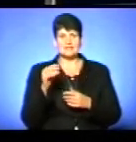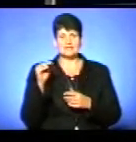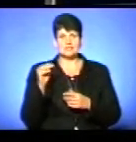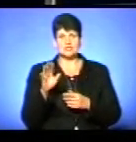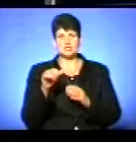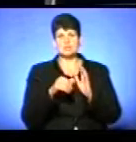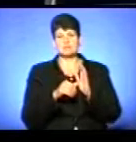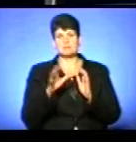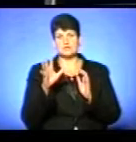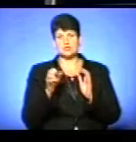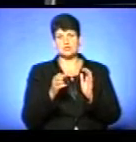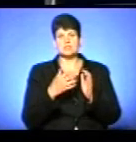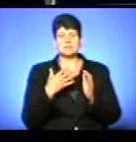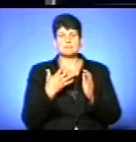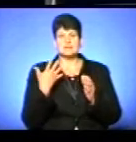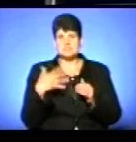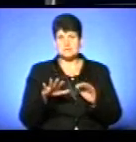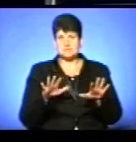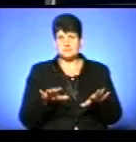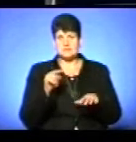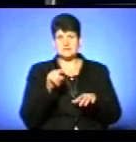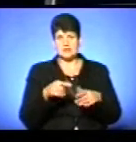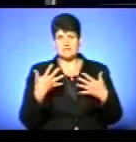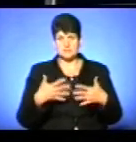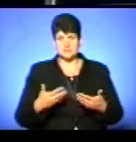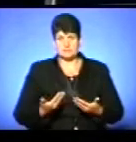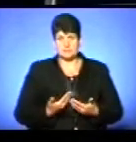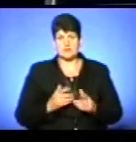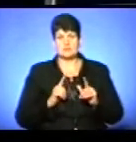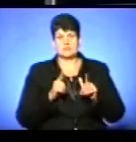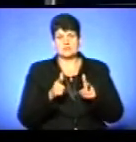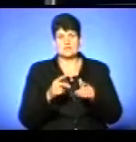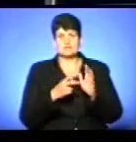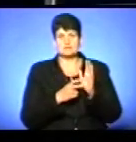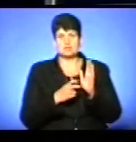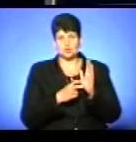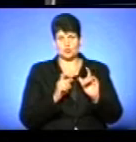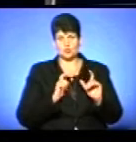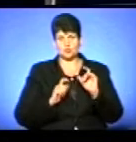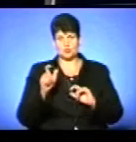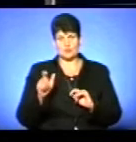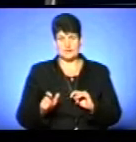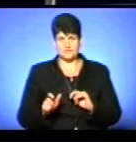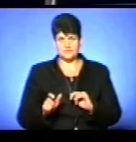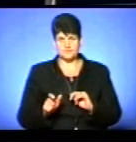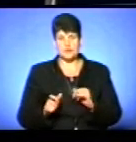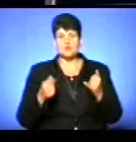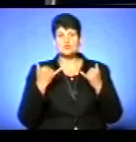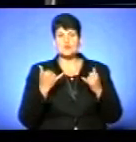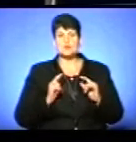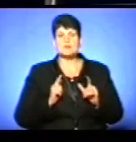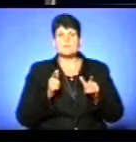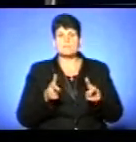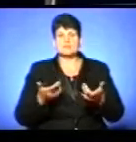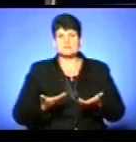місць. Станом на першу годину в них поселилося 700 студентів, каже директор студмістечка Володимир Миськів. Сьогодні поселяються